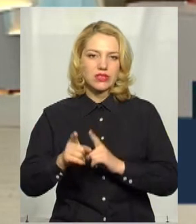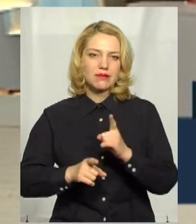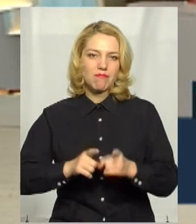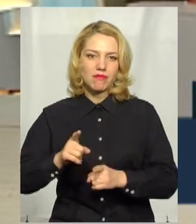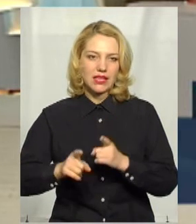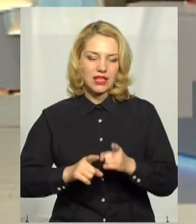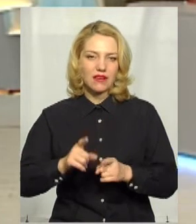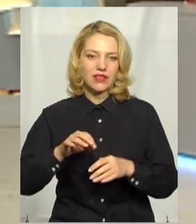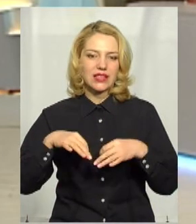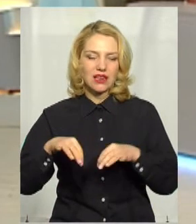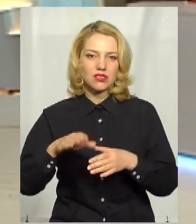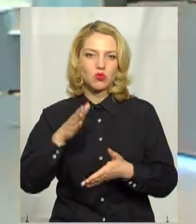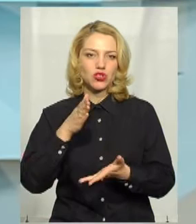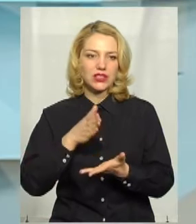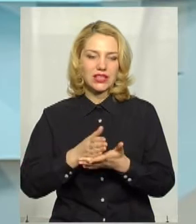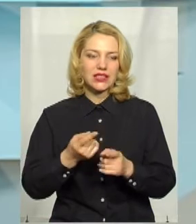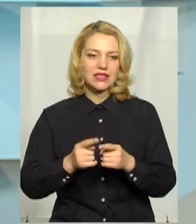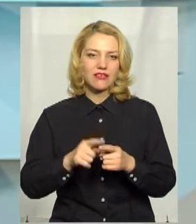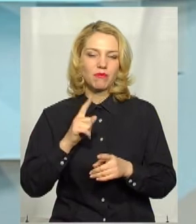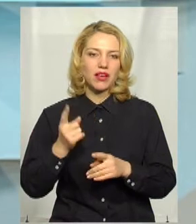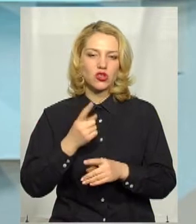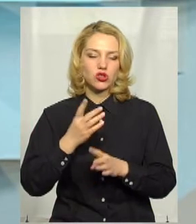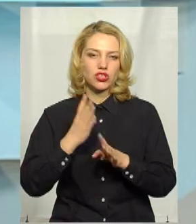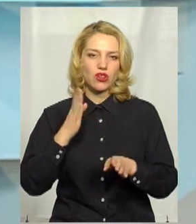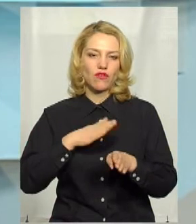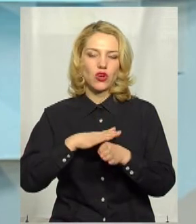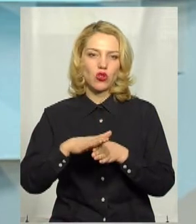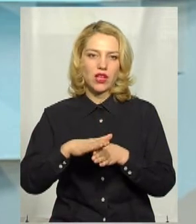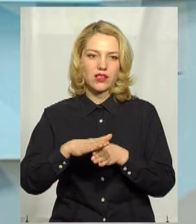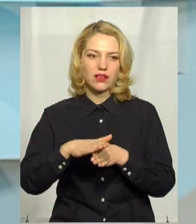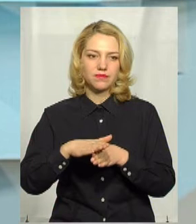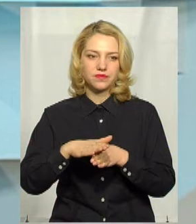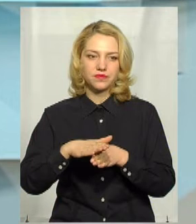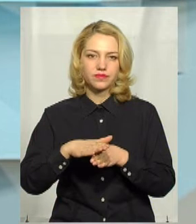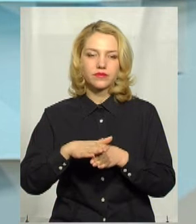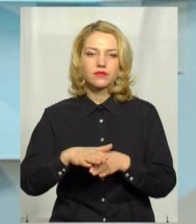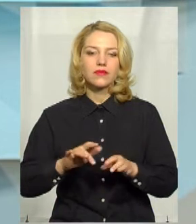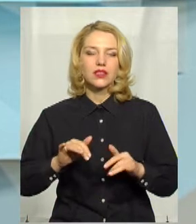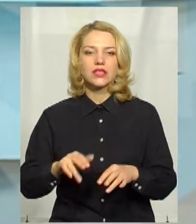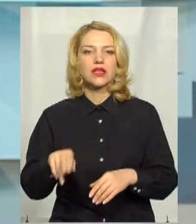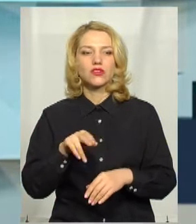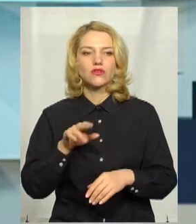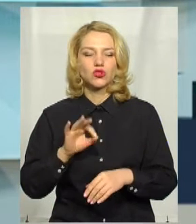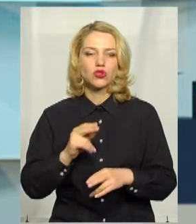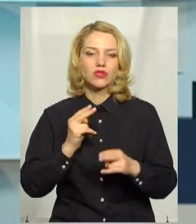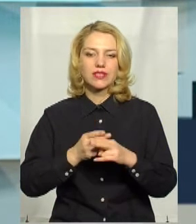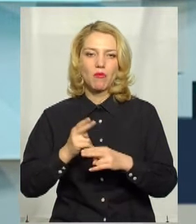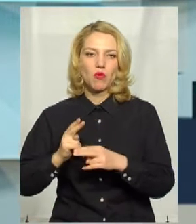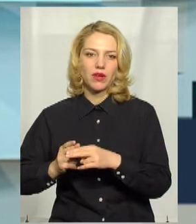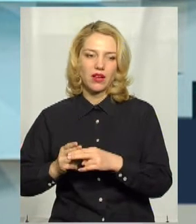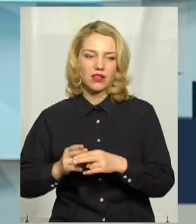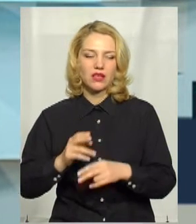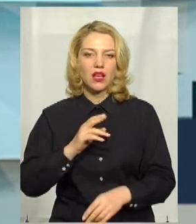в транспортній є. Це, в першу чергу, виконання заходів щодо запобігання